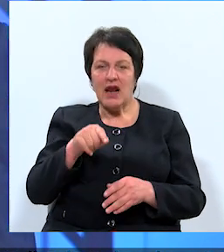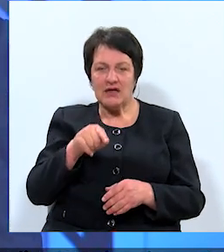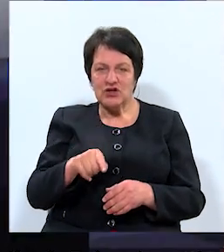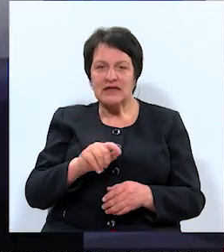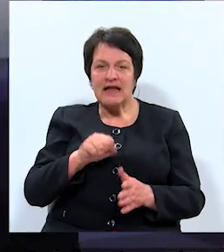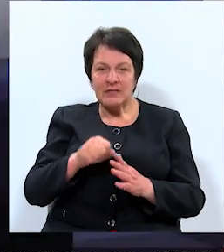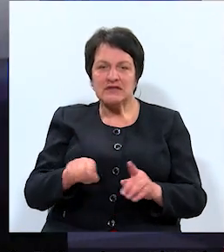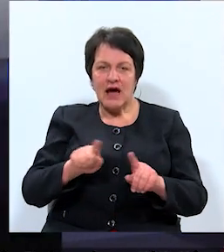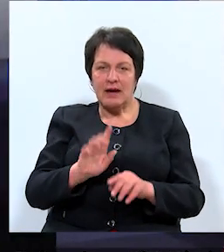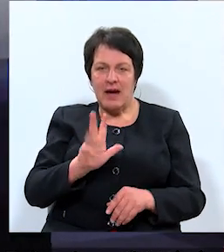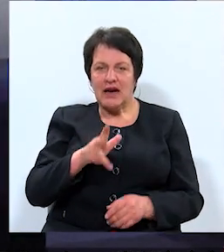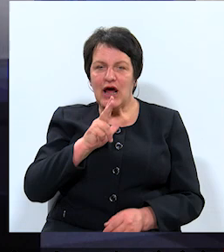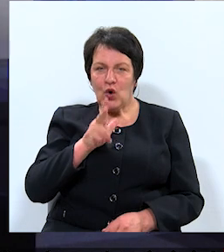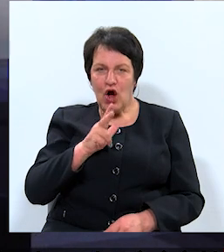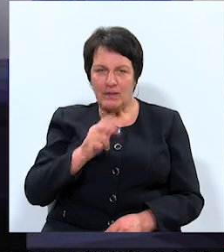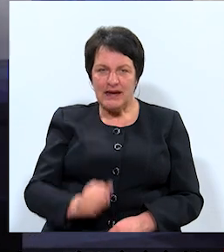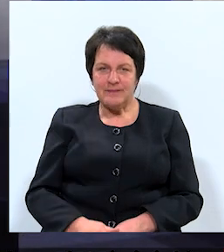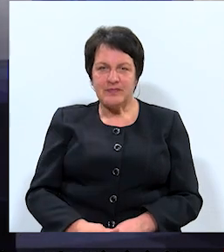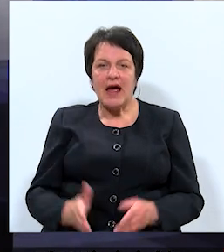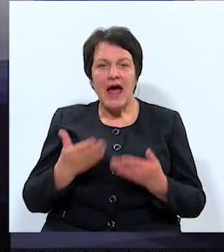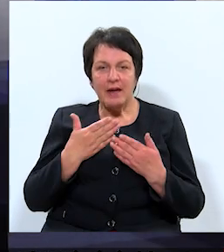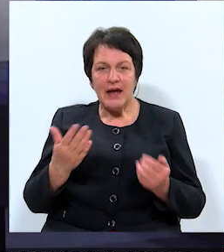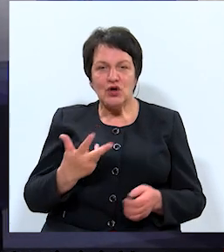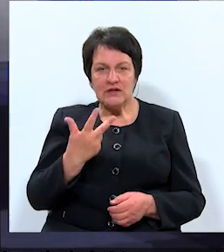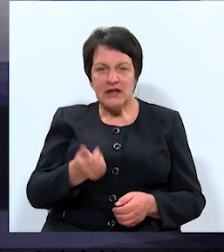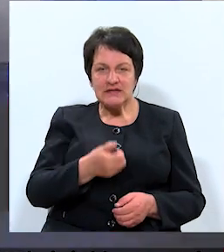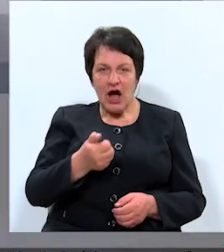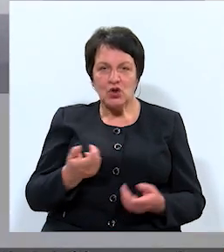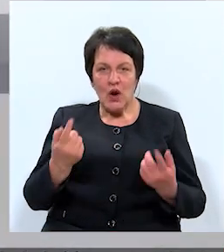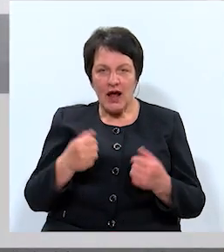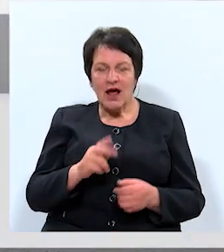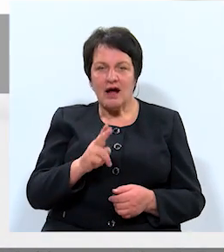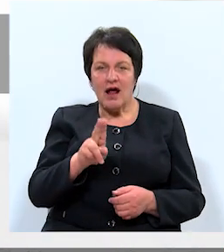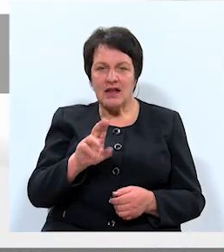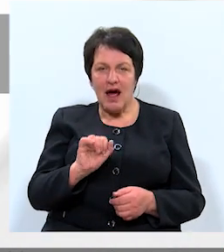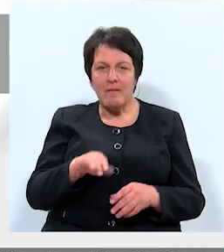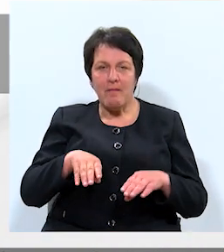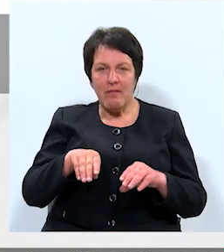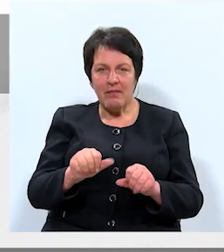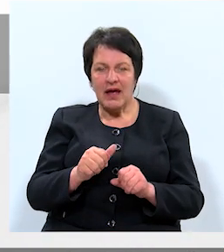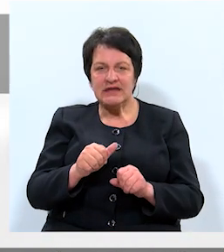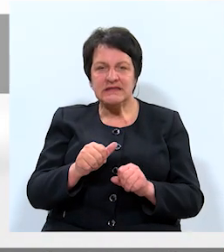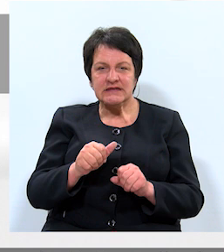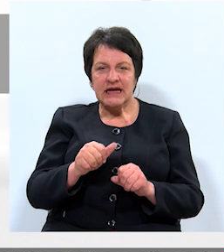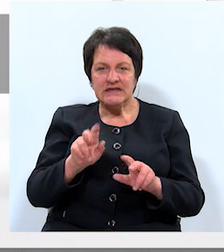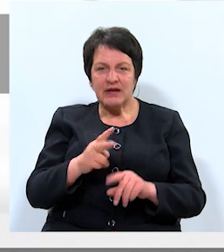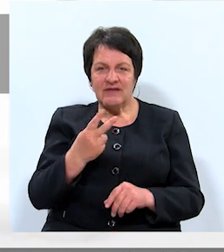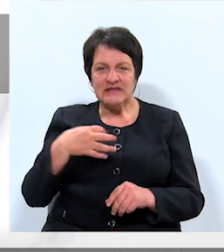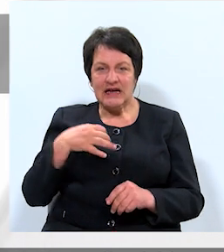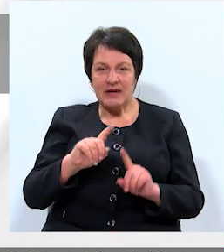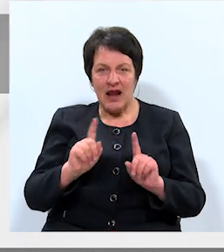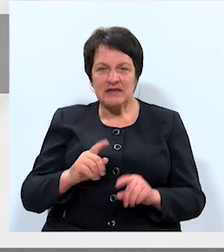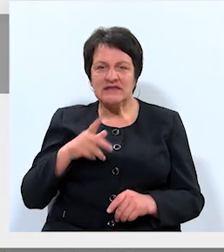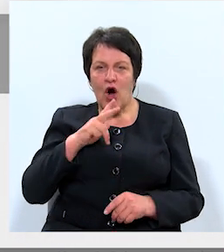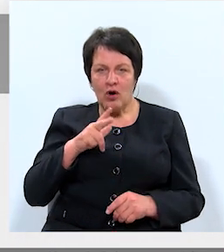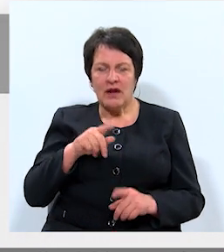Daugavpili. Pēdējo trīs gadu laikā Knab pabeidzas izmeklēšanu divās kriminālietās